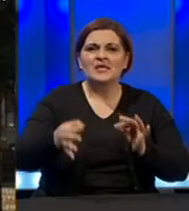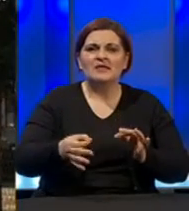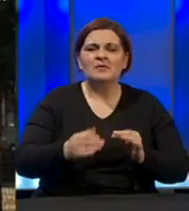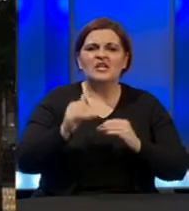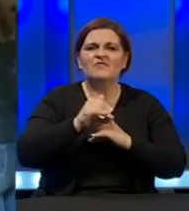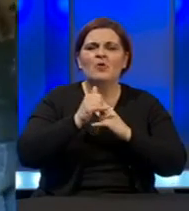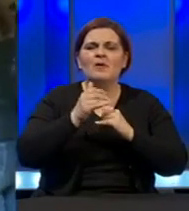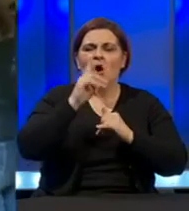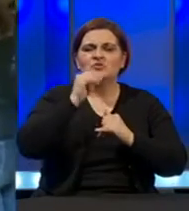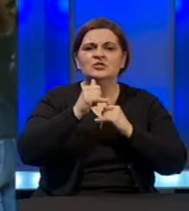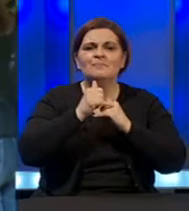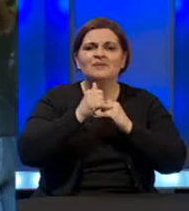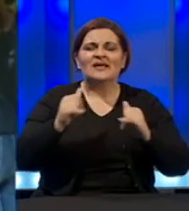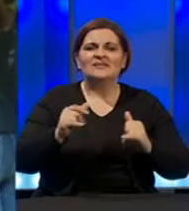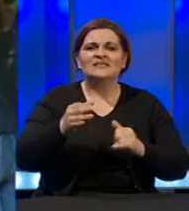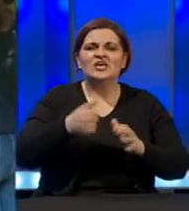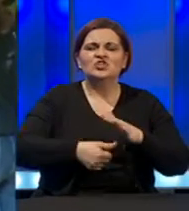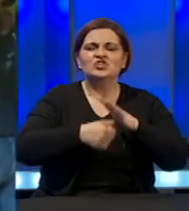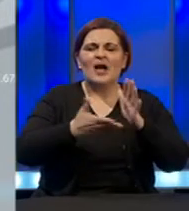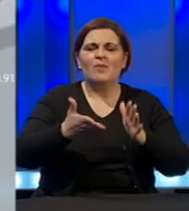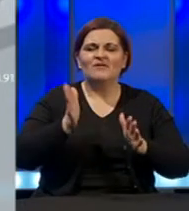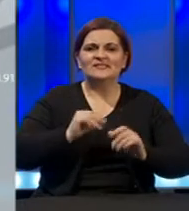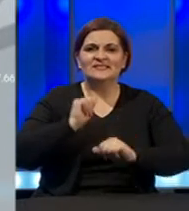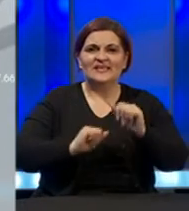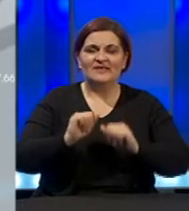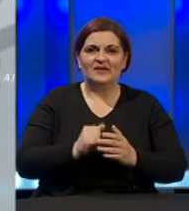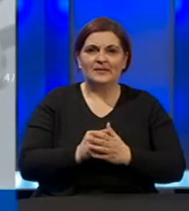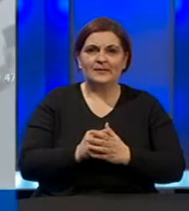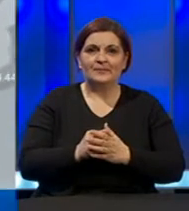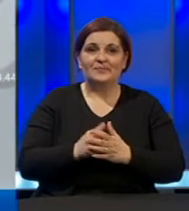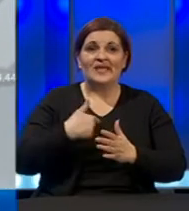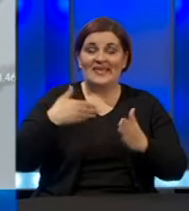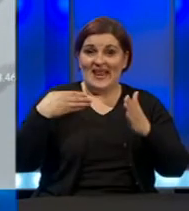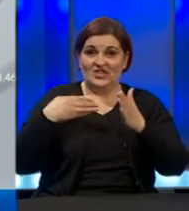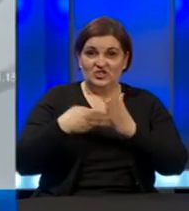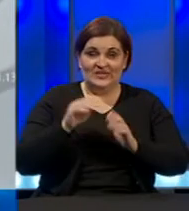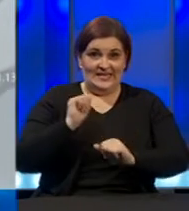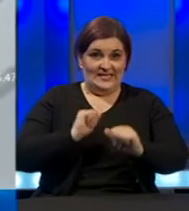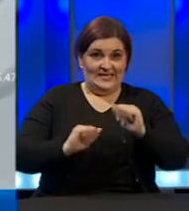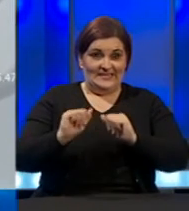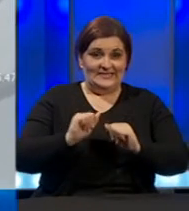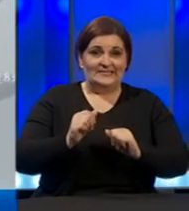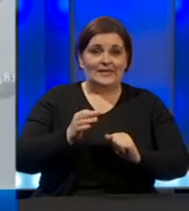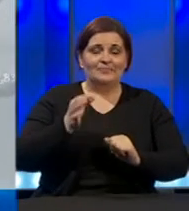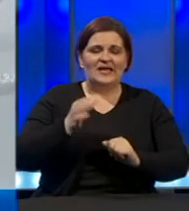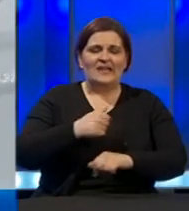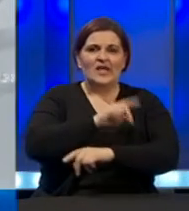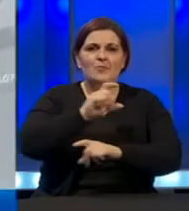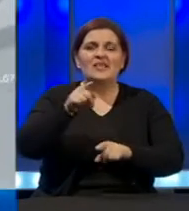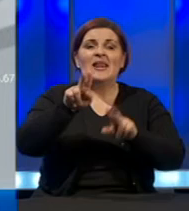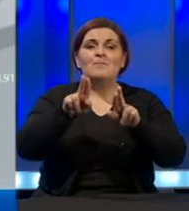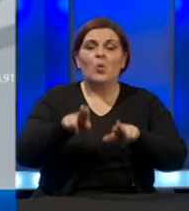u gradski i općinski štabova civilne zašte u Visokom i Žakću. Naš cilj je da zaštitimo i kantonalnu bolnicu njene